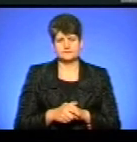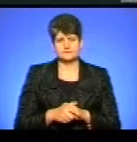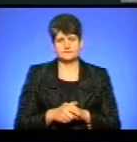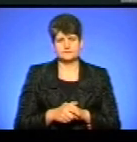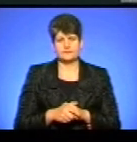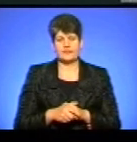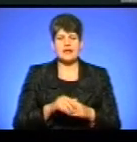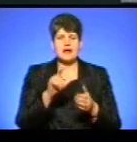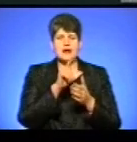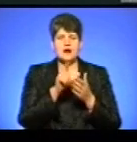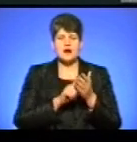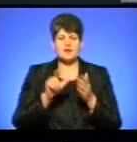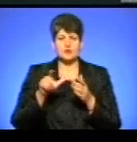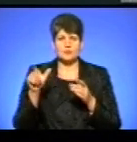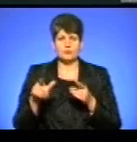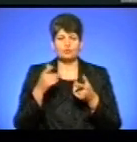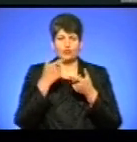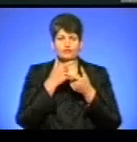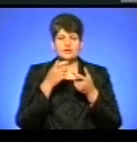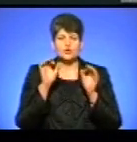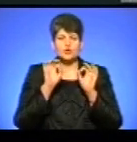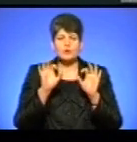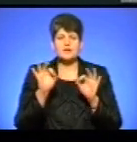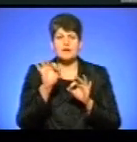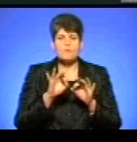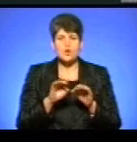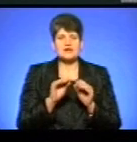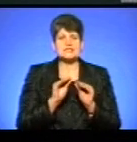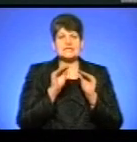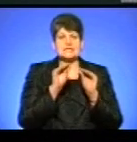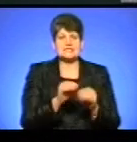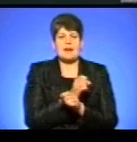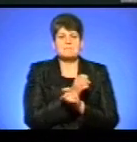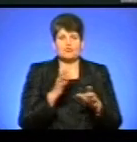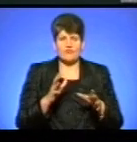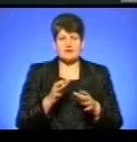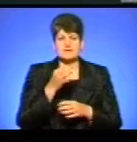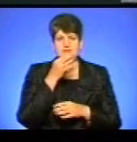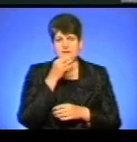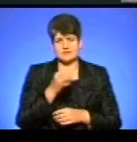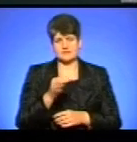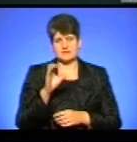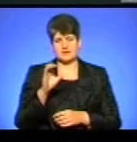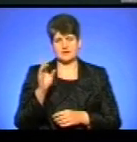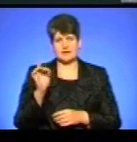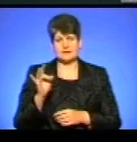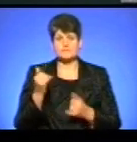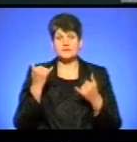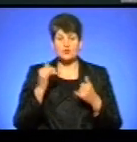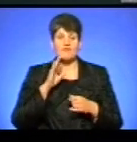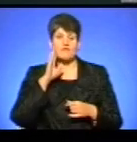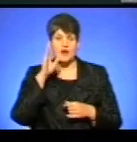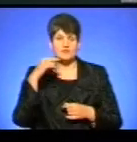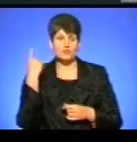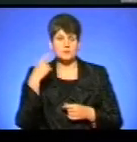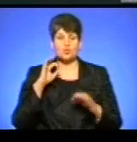Автора повідомлення про замінування ще не знайшли, повідомив речник Нацполіції області Сергій Крета. Зазначу, сьогодні вранці до